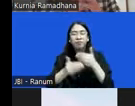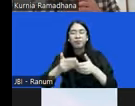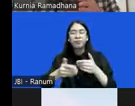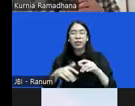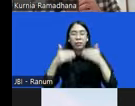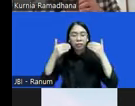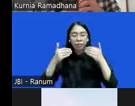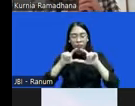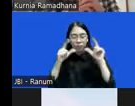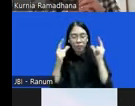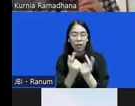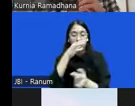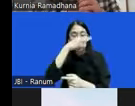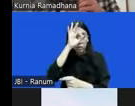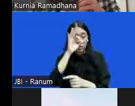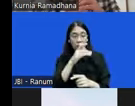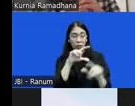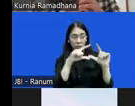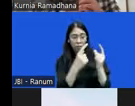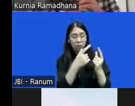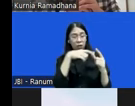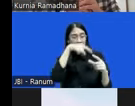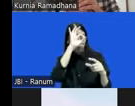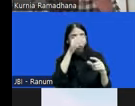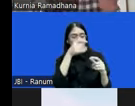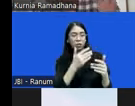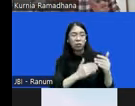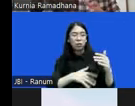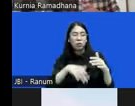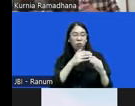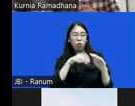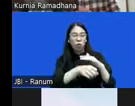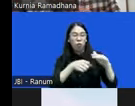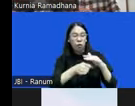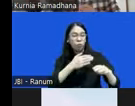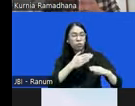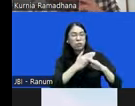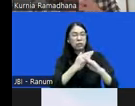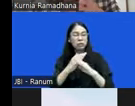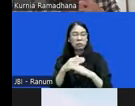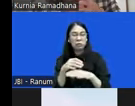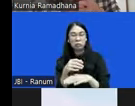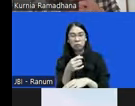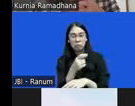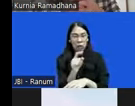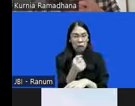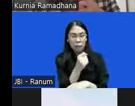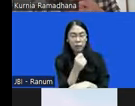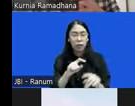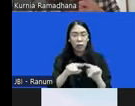belum mampu untuk memberantas korupsi secara masif. Ini kok malah cawe-cawe kepada lembaga lain.